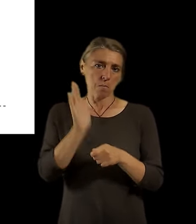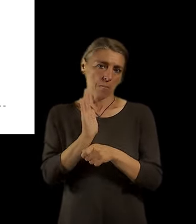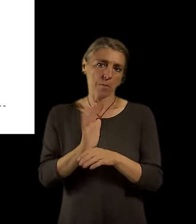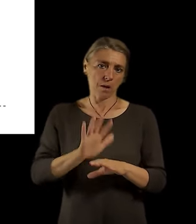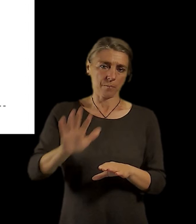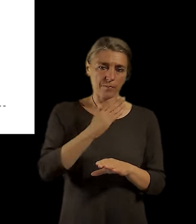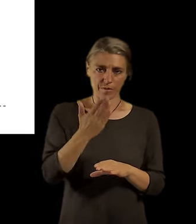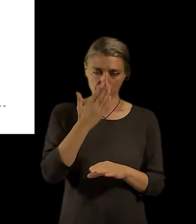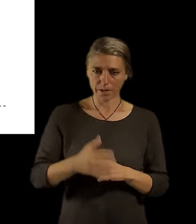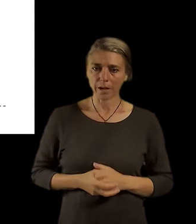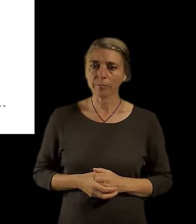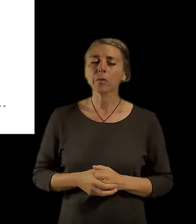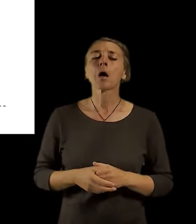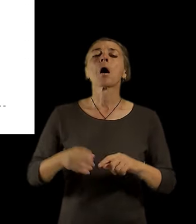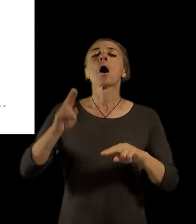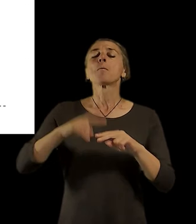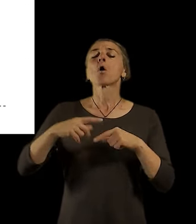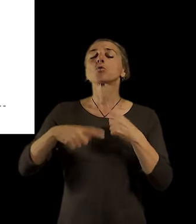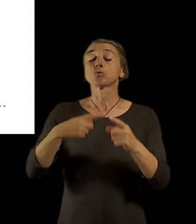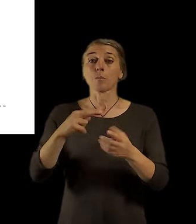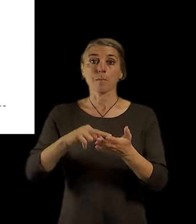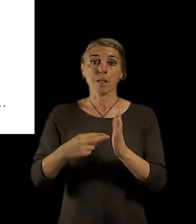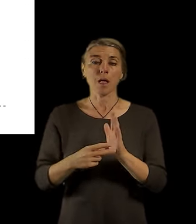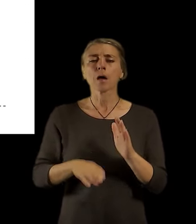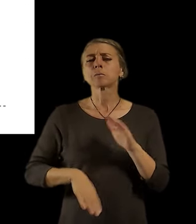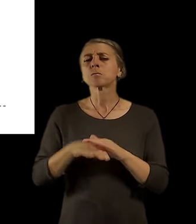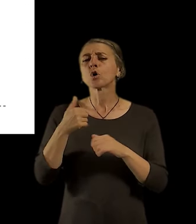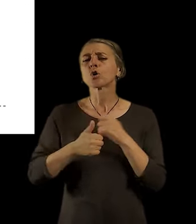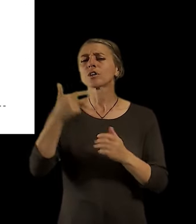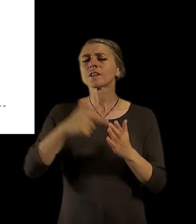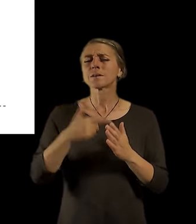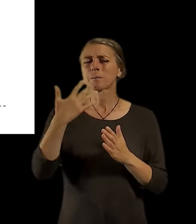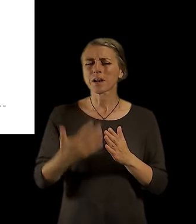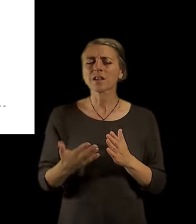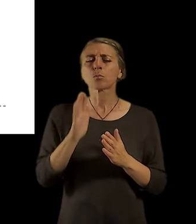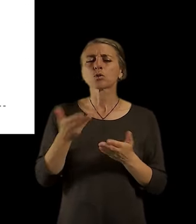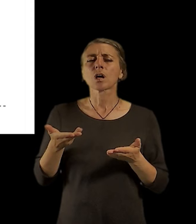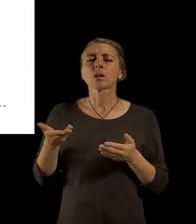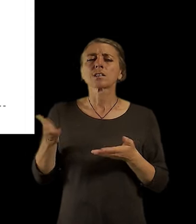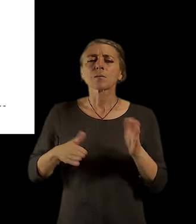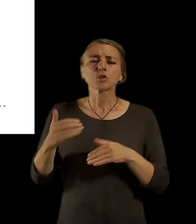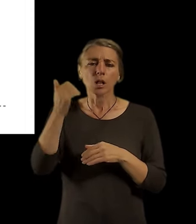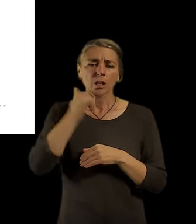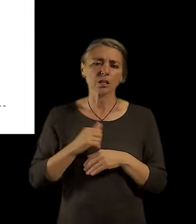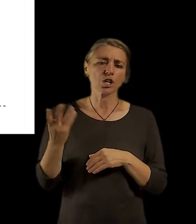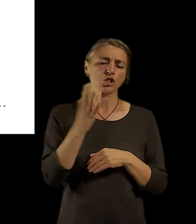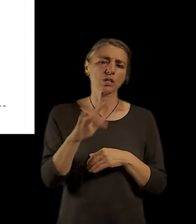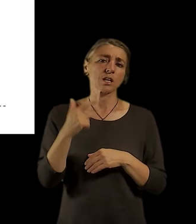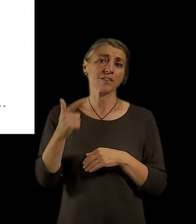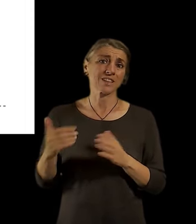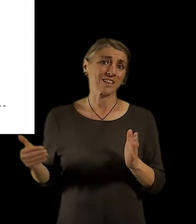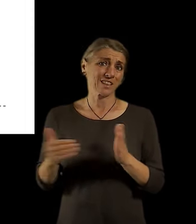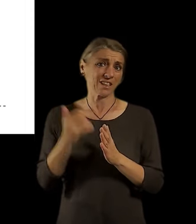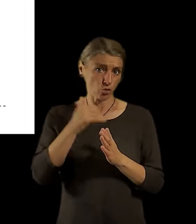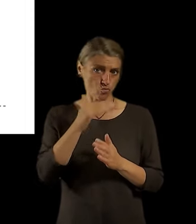tu celkové schrnutí. Do roku 2050 v Praze zemře 420 tisíc lidí, což je hrozně moc.